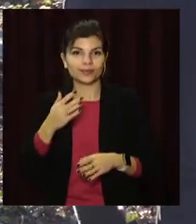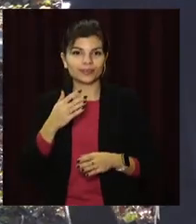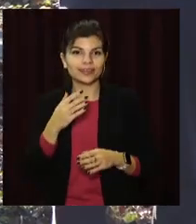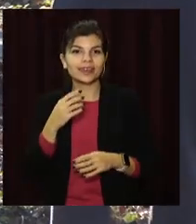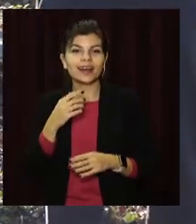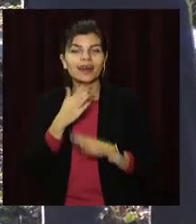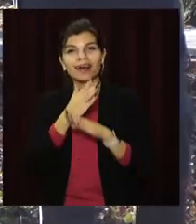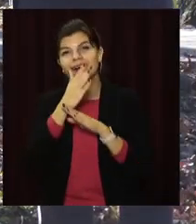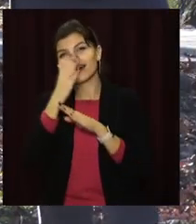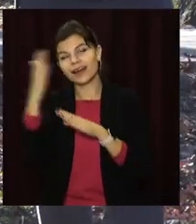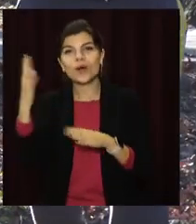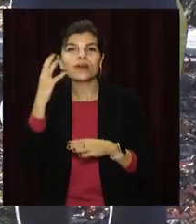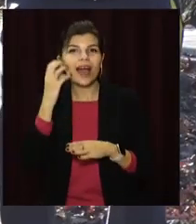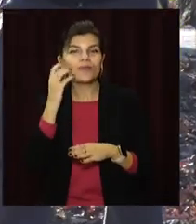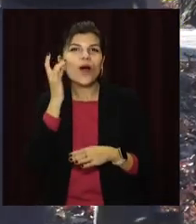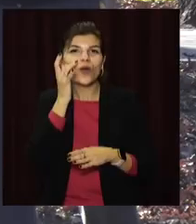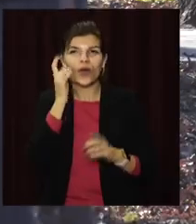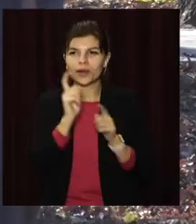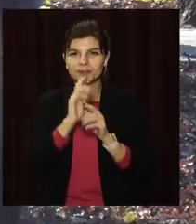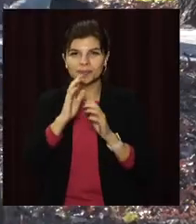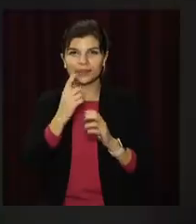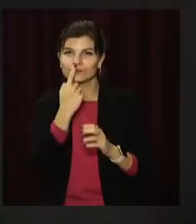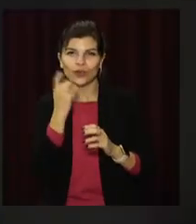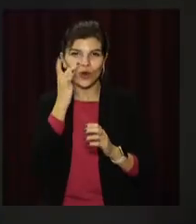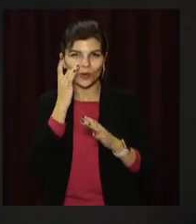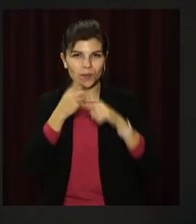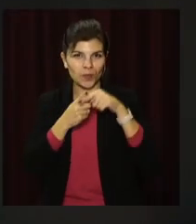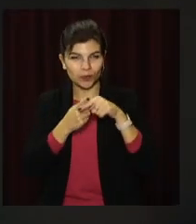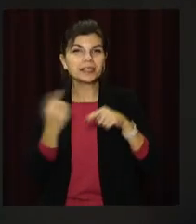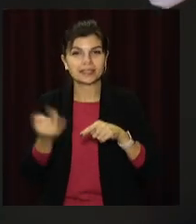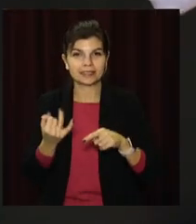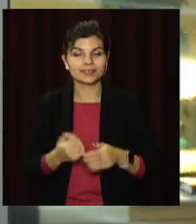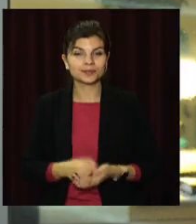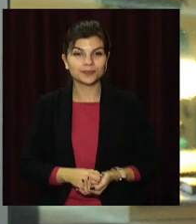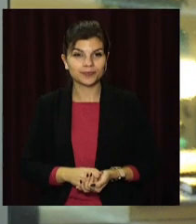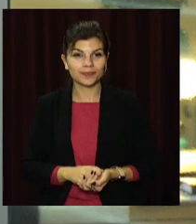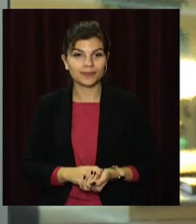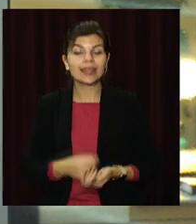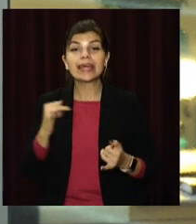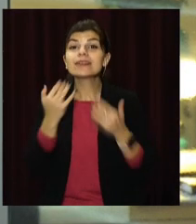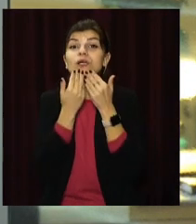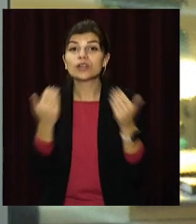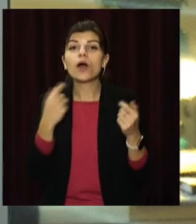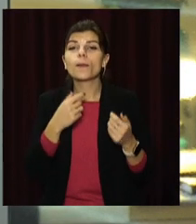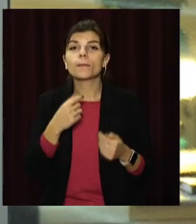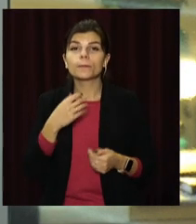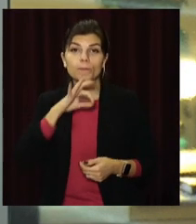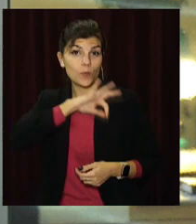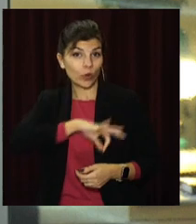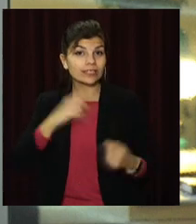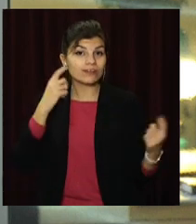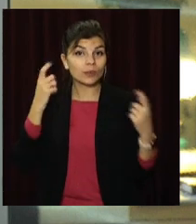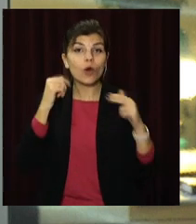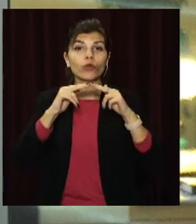маленькі рум'яні яблучка. Анастасія Вільхова, Роман Івашинов, Open News, телеканал «Відкритий». І наостанок корисна інформація.